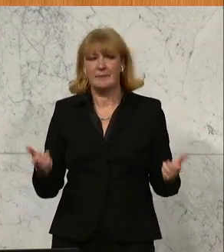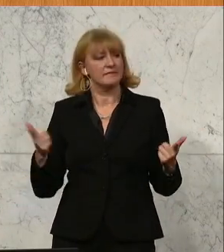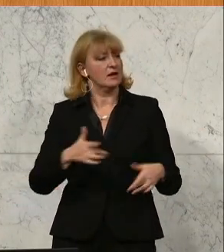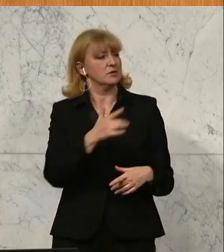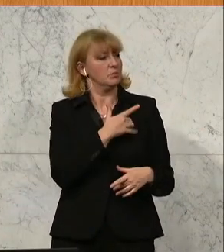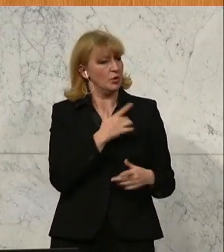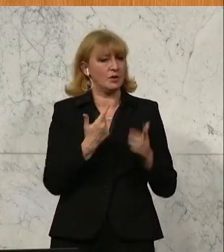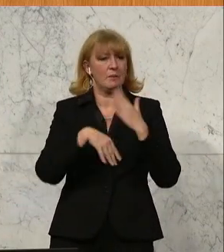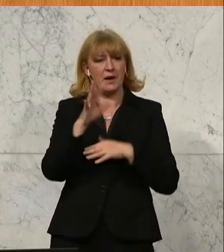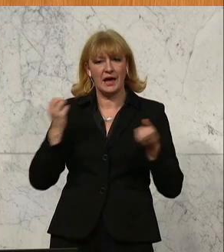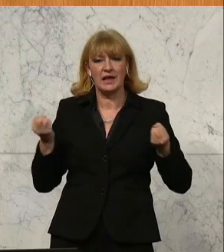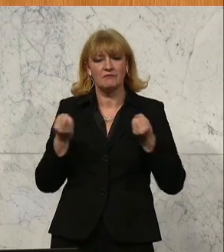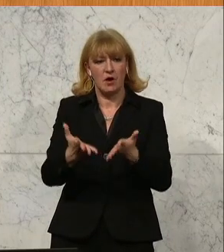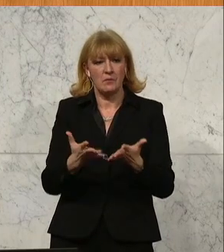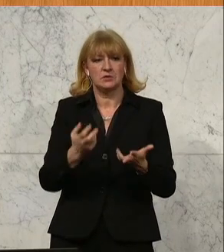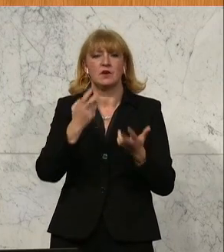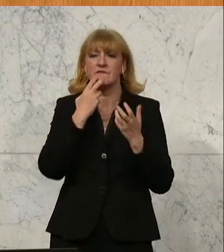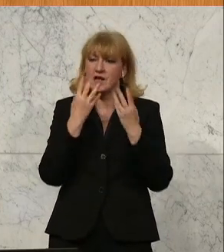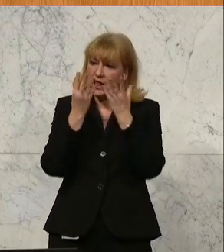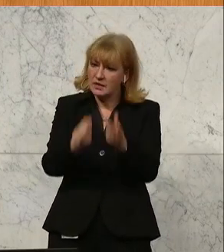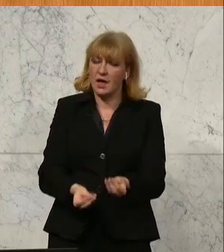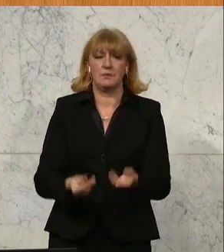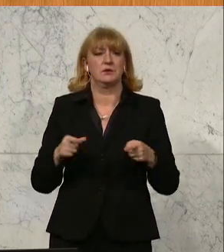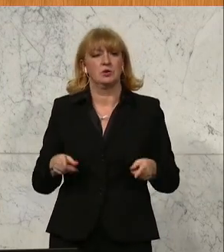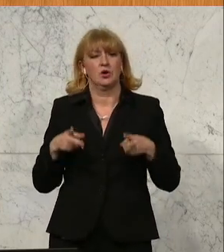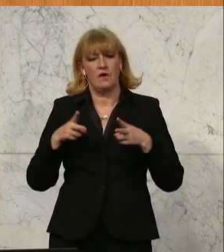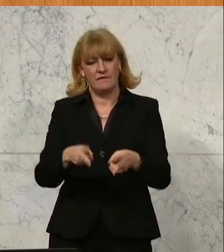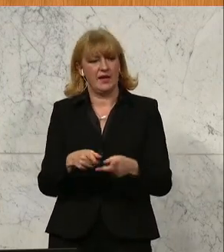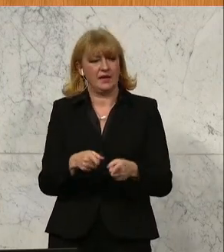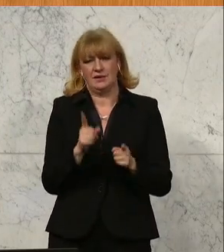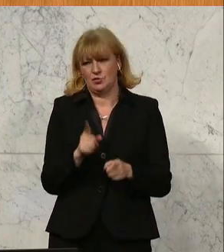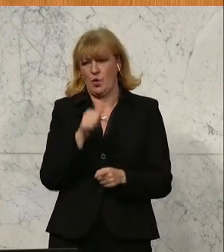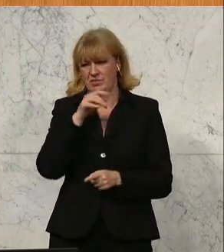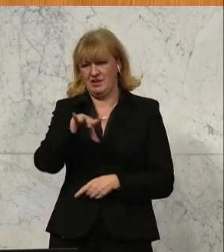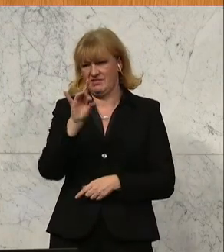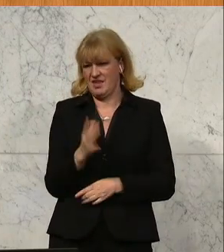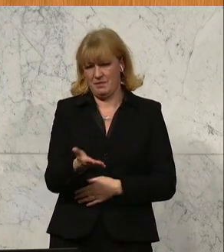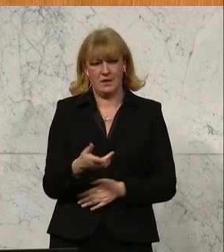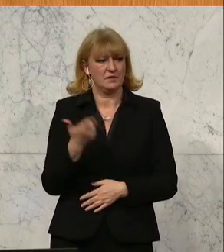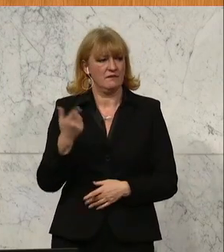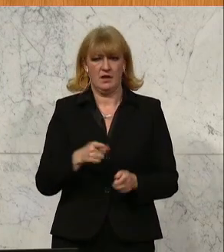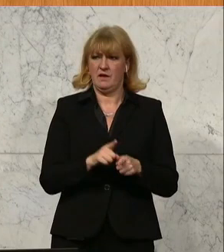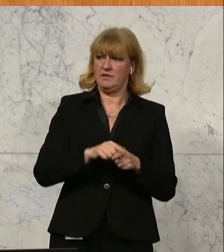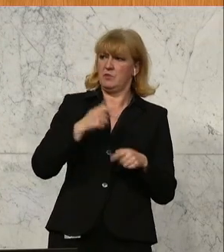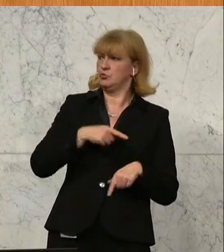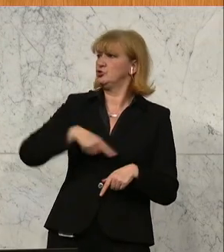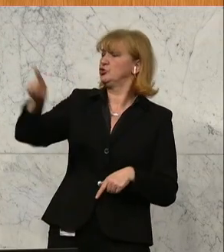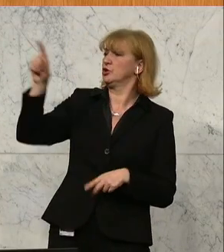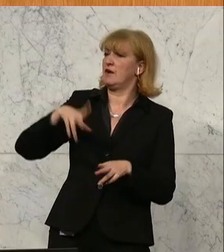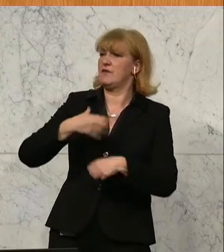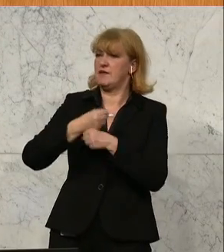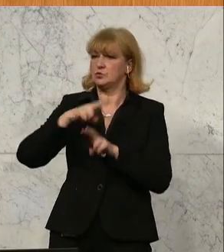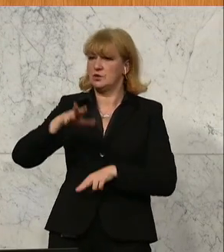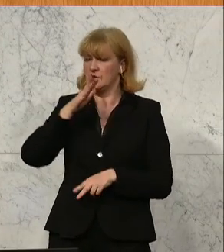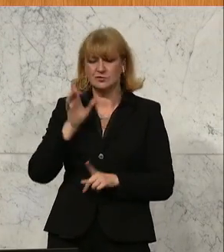Bürgerinnen und Bürgern mehr Informationen zur Verfügung stellen will, solche Wege nicht gehen und sie quasi zum Verfassungsgerichtshof schicken, sondern man soll von